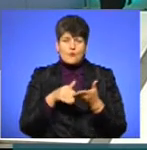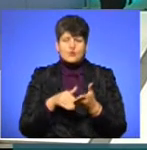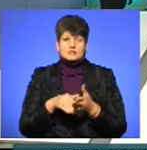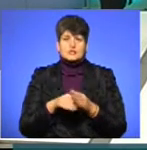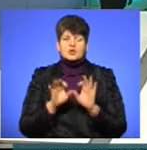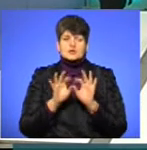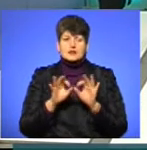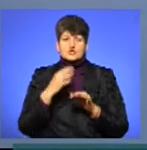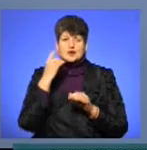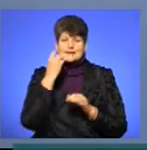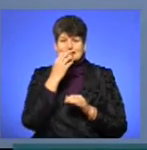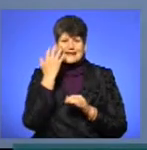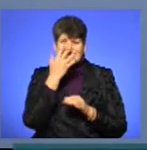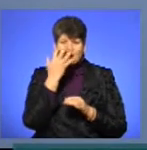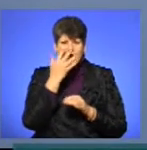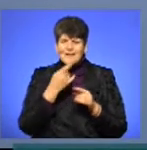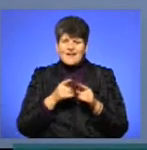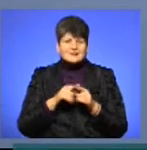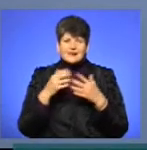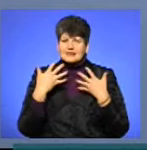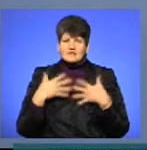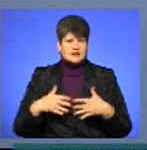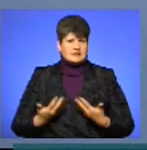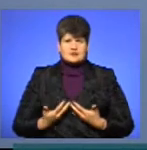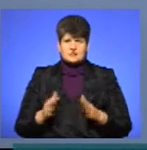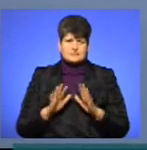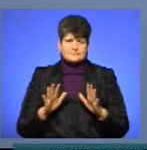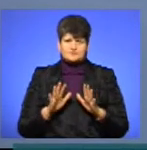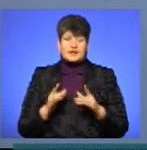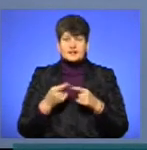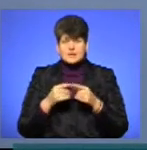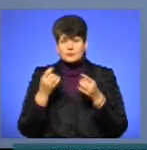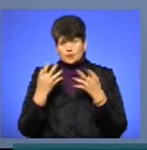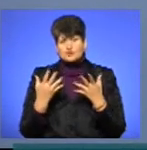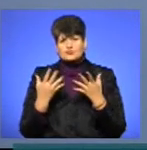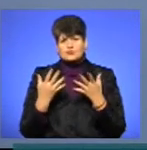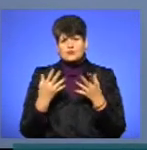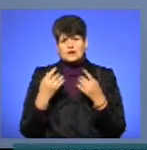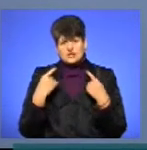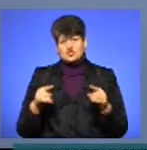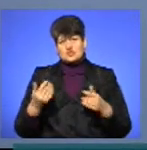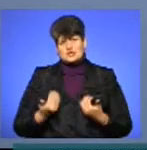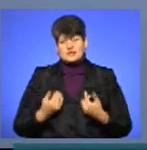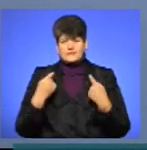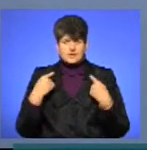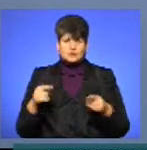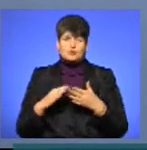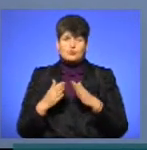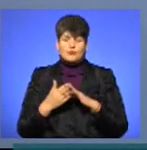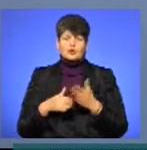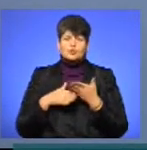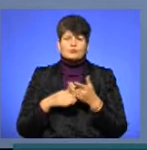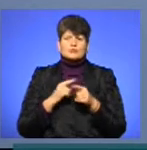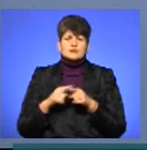сліпота – це не втрата життєвої діяльності, а просто спосіб життя в інших умовах. Яка допоможе